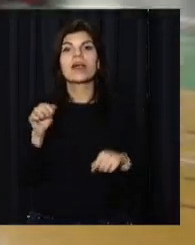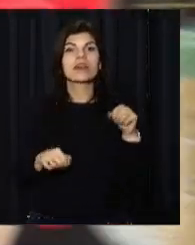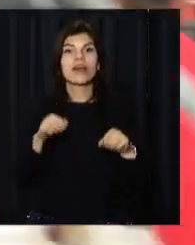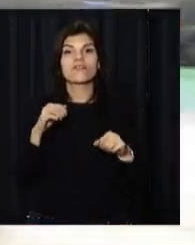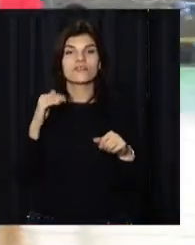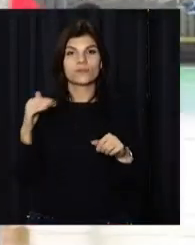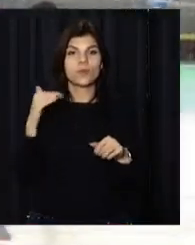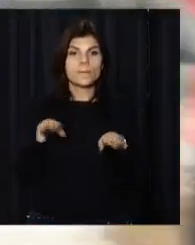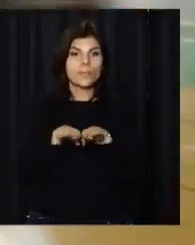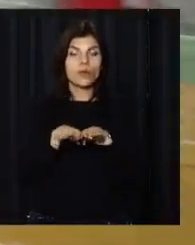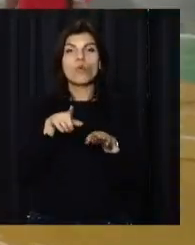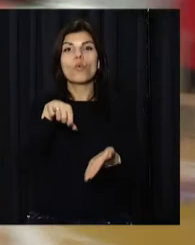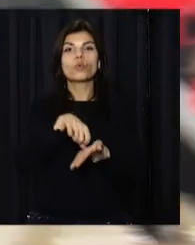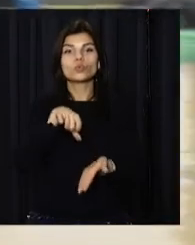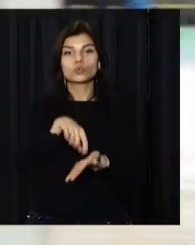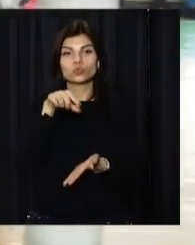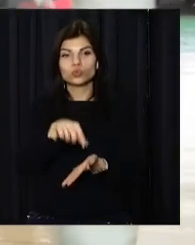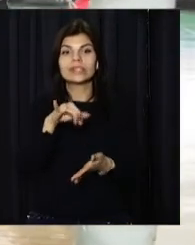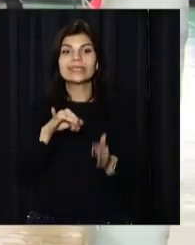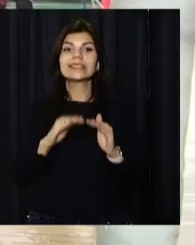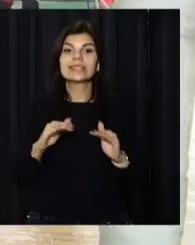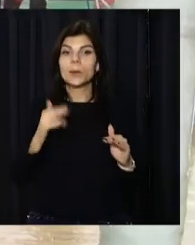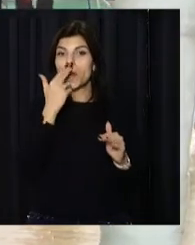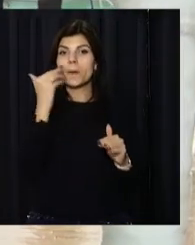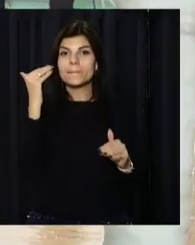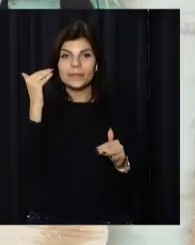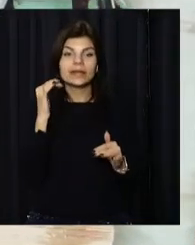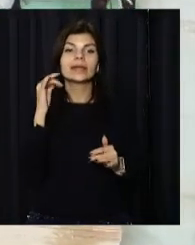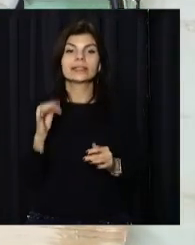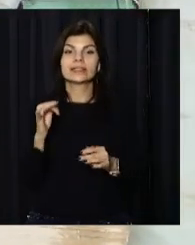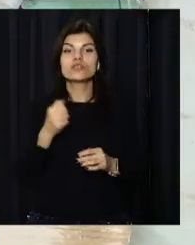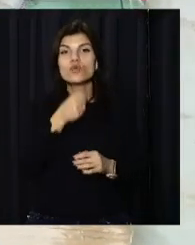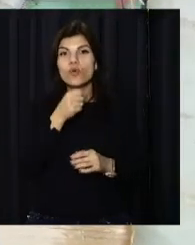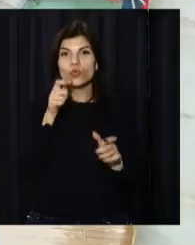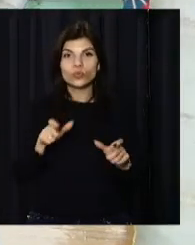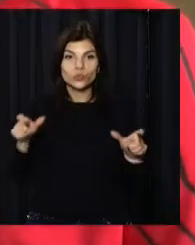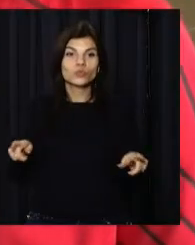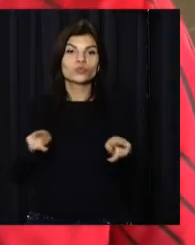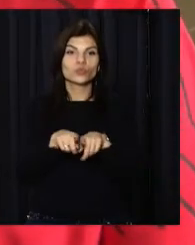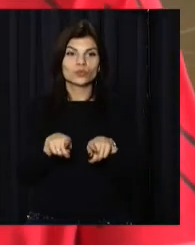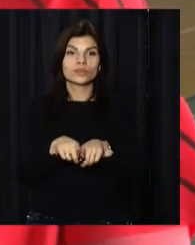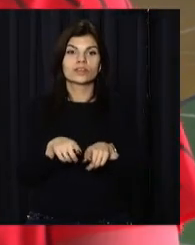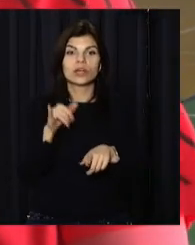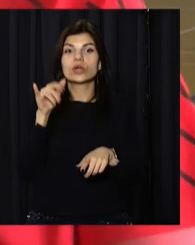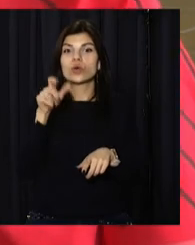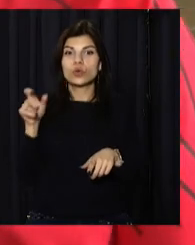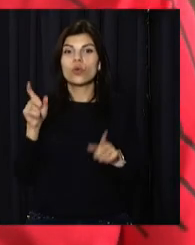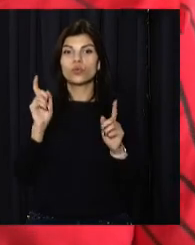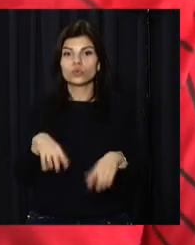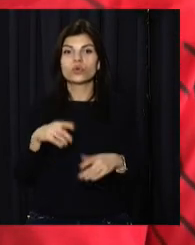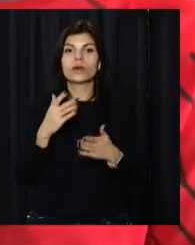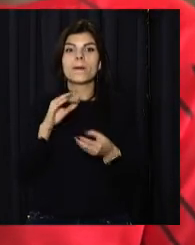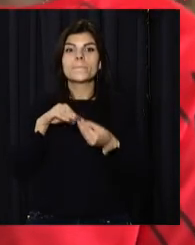що в нас приймають участь і діти, підлітки, і дорослі люди. І люди з обмеженими